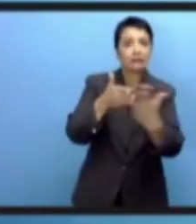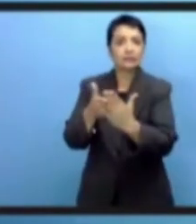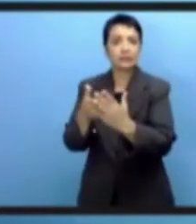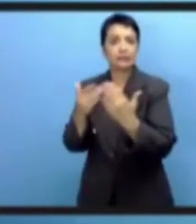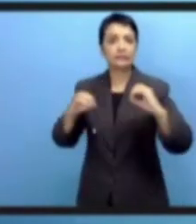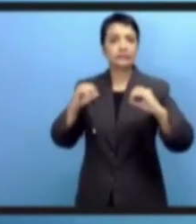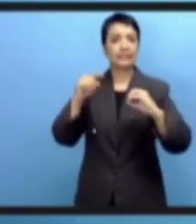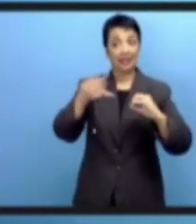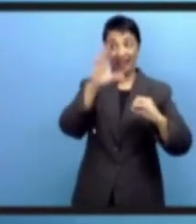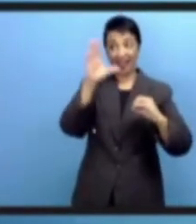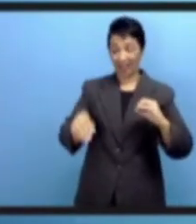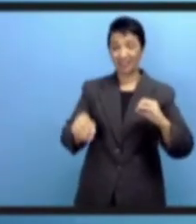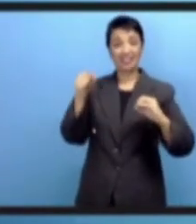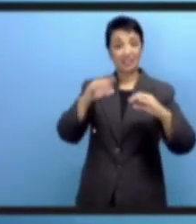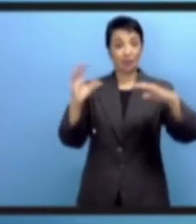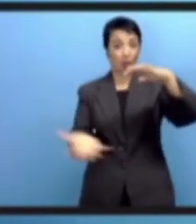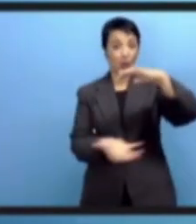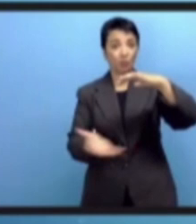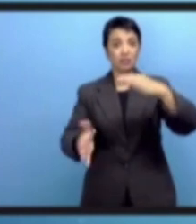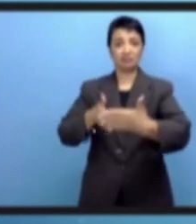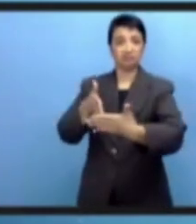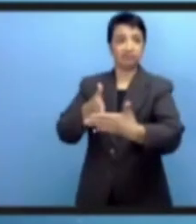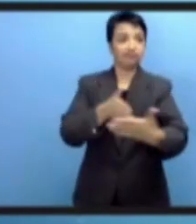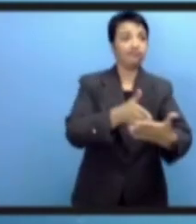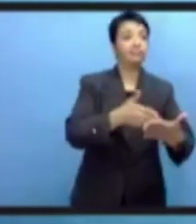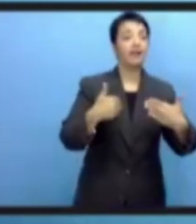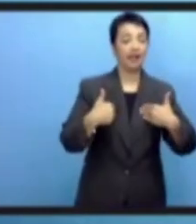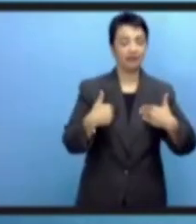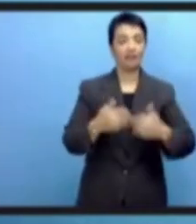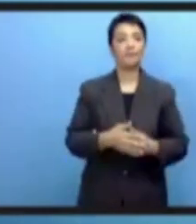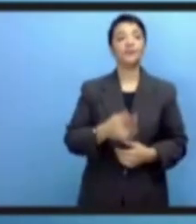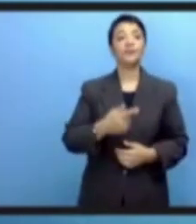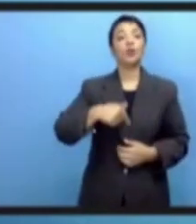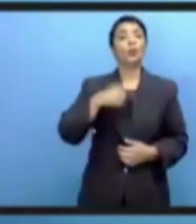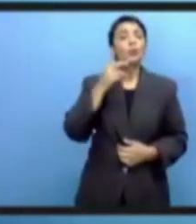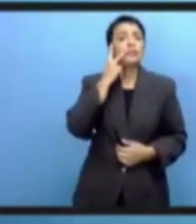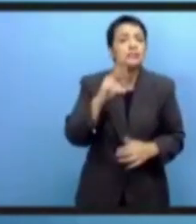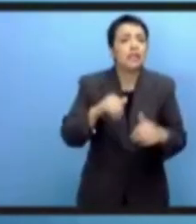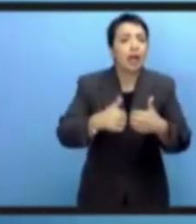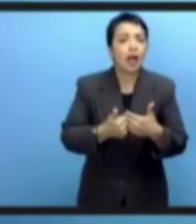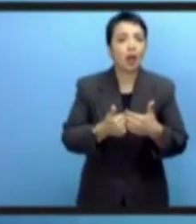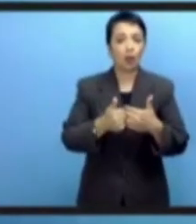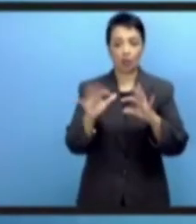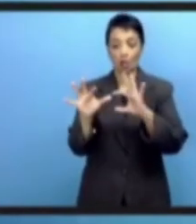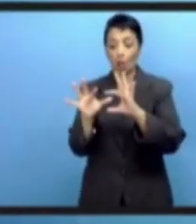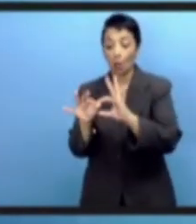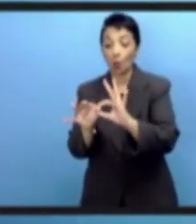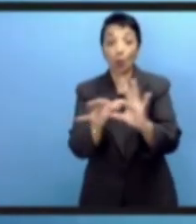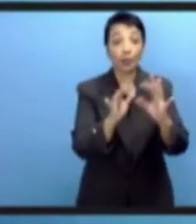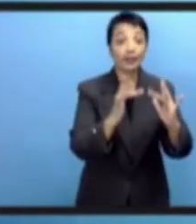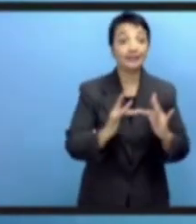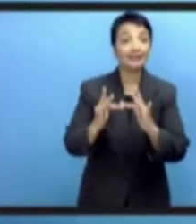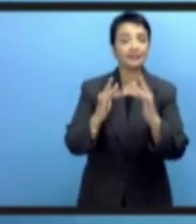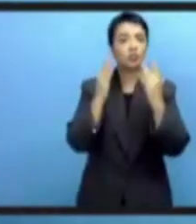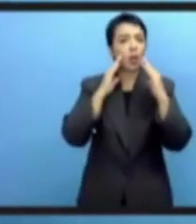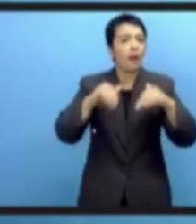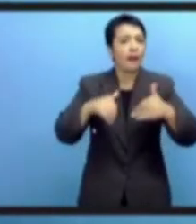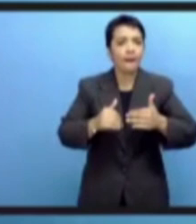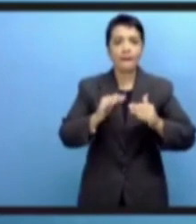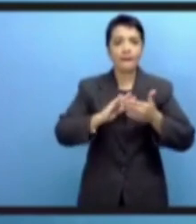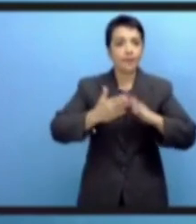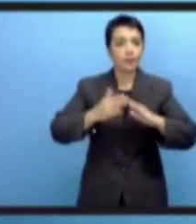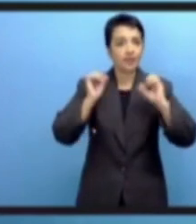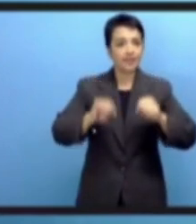сделать так, чтобы интернет был доступен для всех, чтобы были и восполнились существующие пробелы, в том числе в Африке